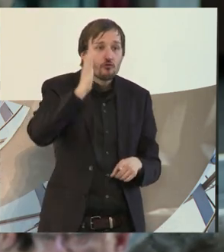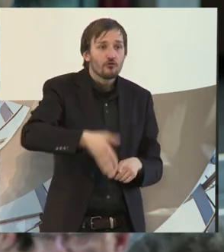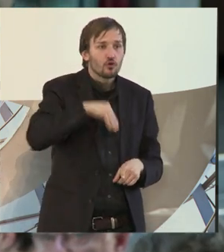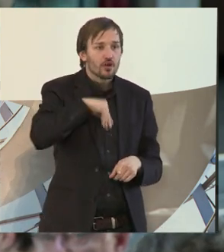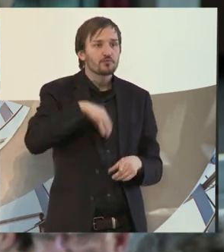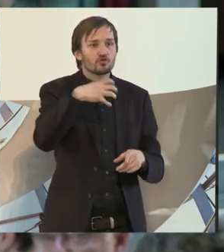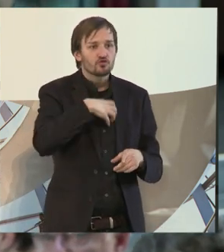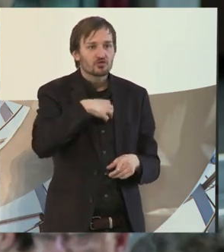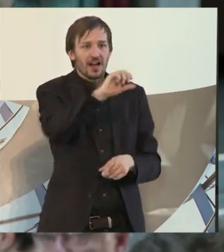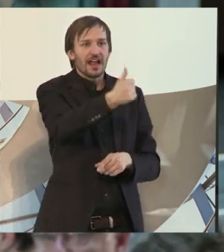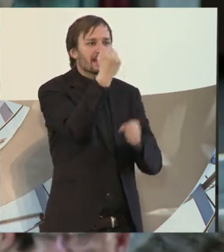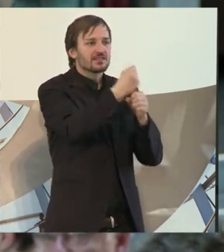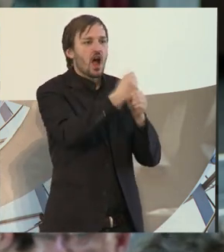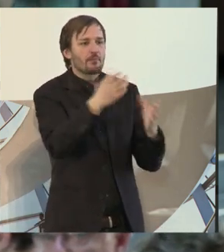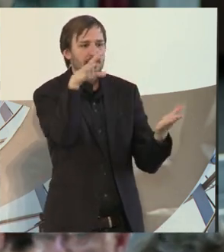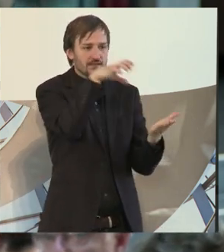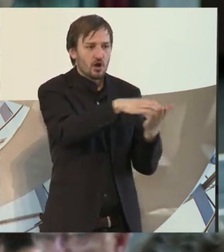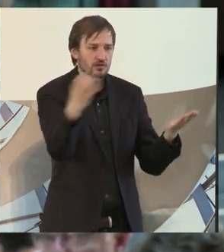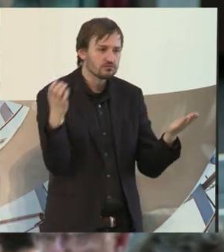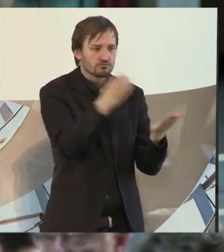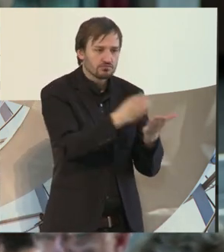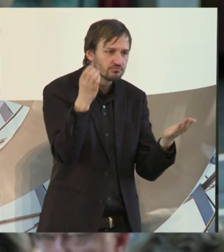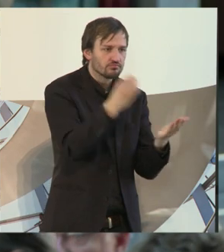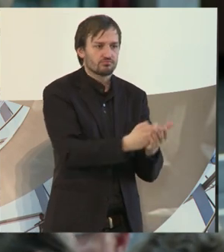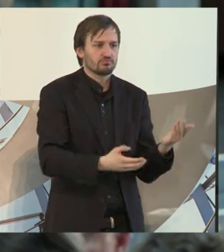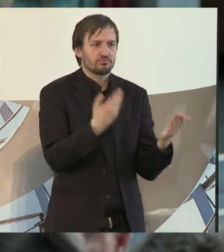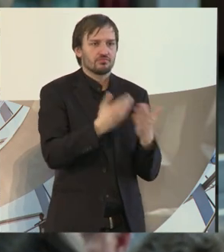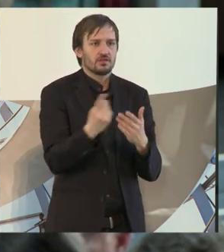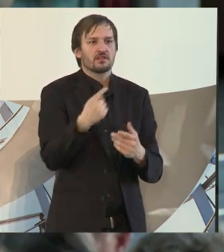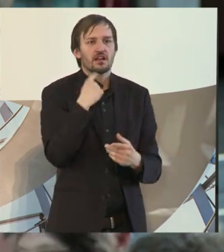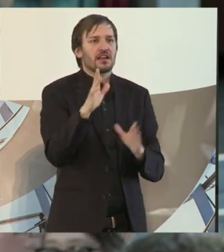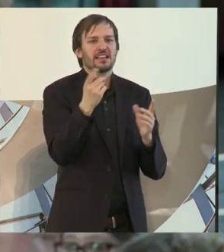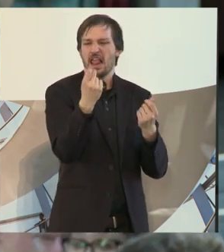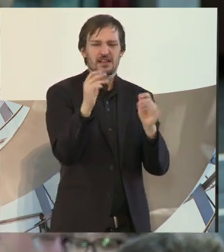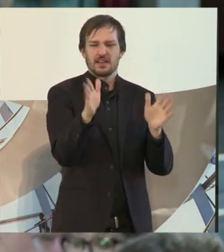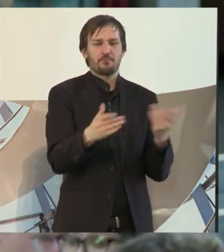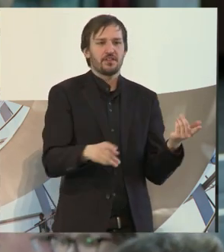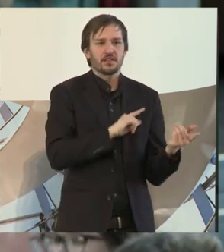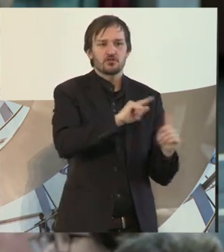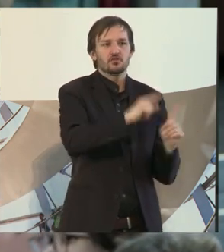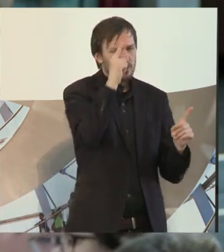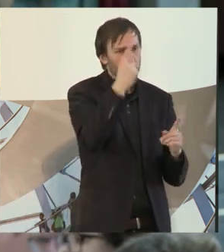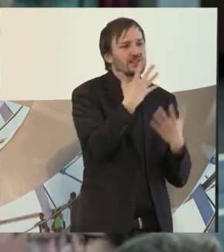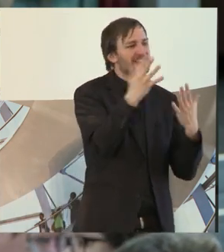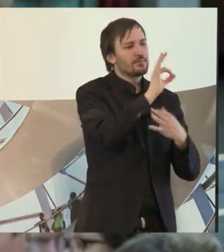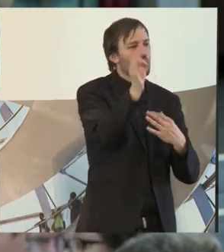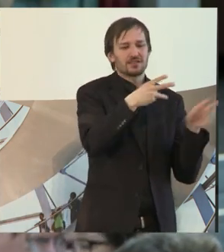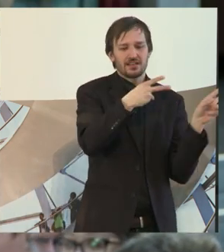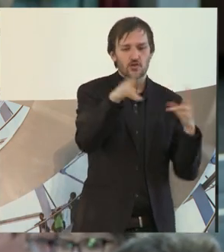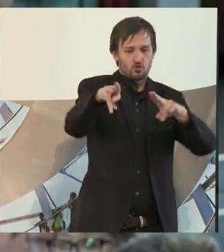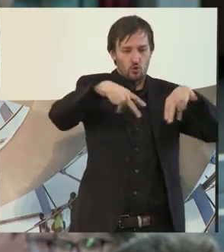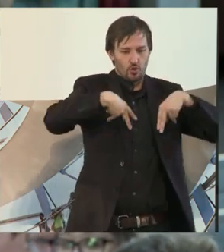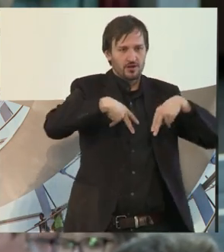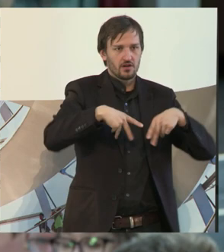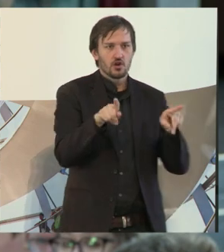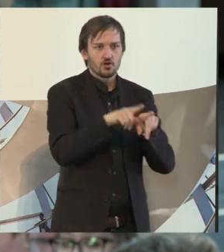auf den ersten Arbeitsmarkt zu bringen. Es hieß, es gibt kein Geld. Da wussten wir noch nicht, dass zehn Prozent zurückgegeben wird. Und es hieß